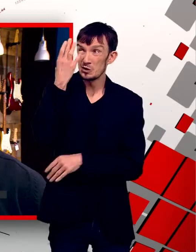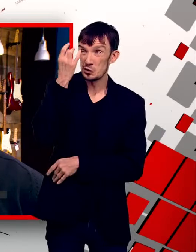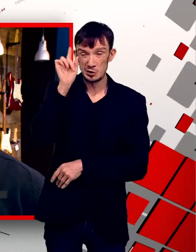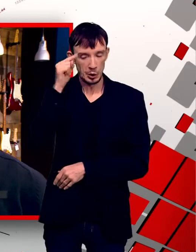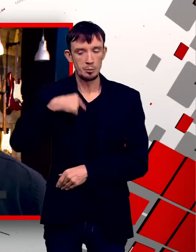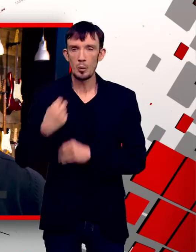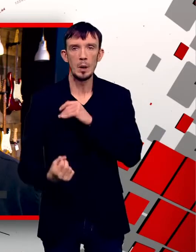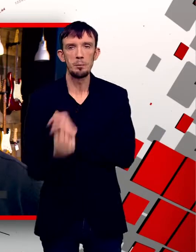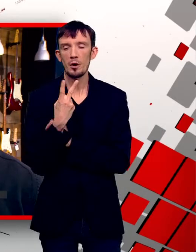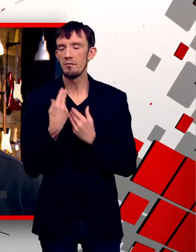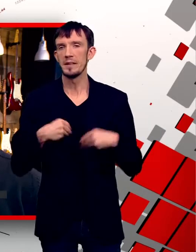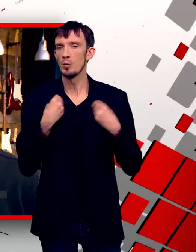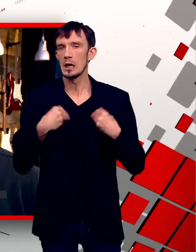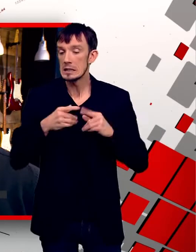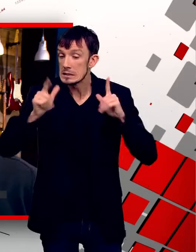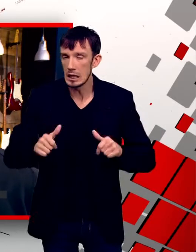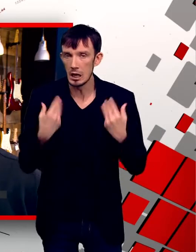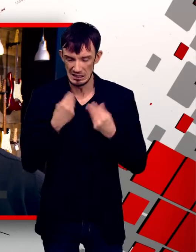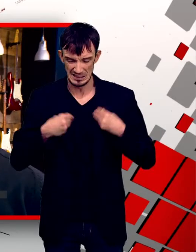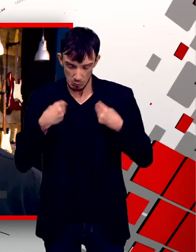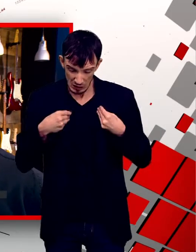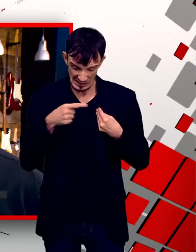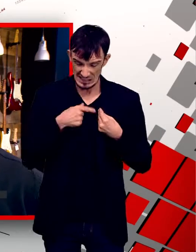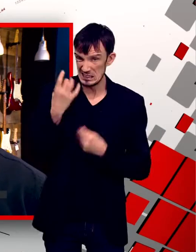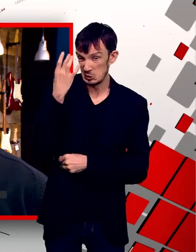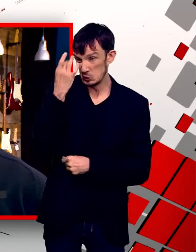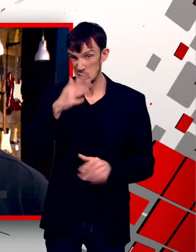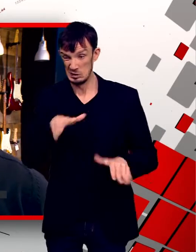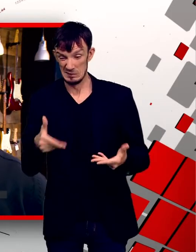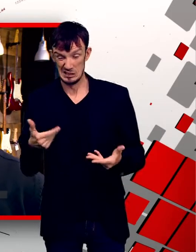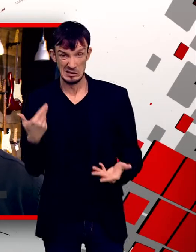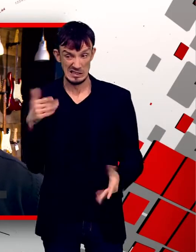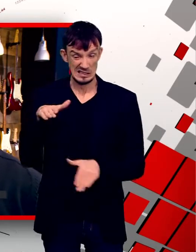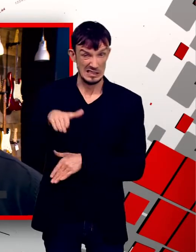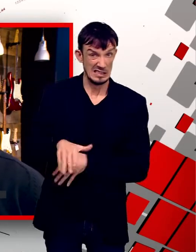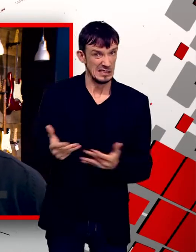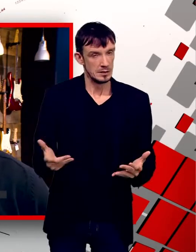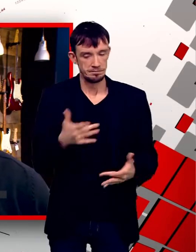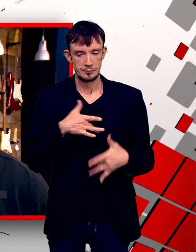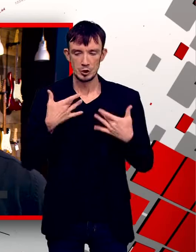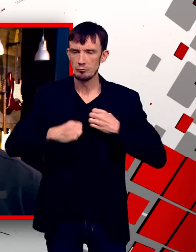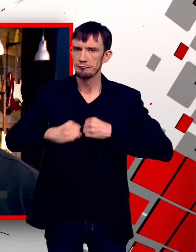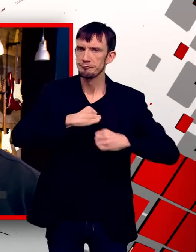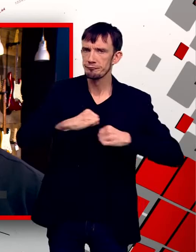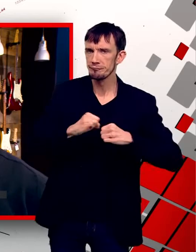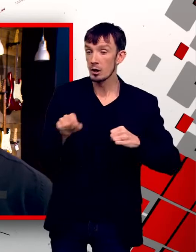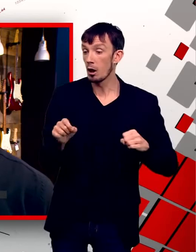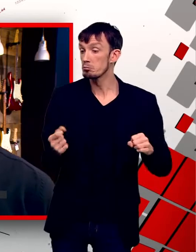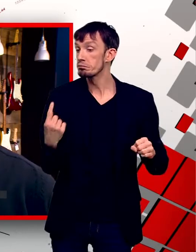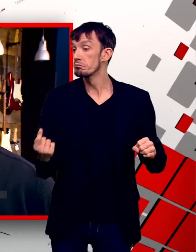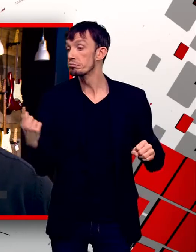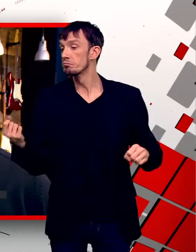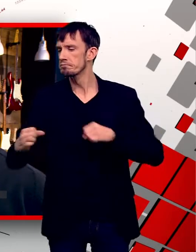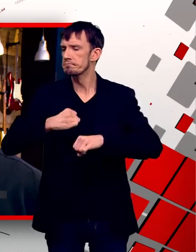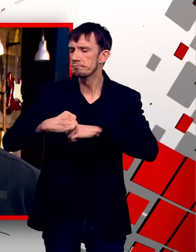'actuellement, elle était fort en danger. Et j'espère que des actions comme la nôtre et comme d'autres qui voient le jour et qui sont magnifiques aussi,